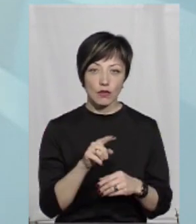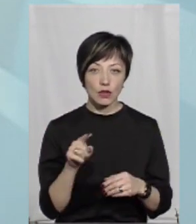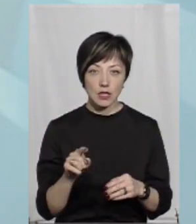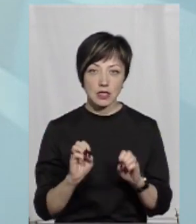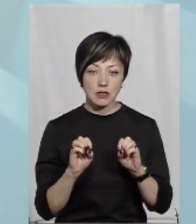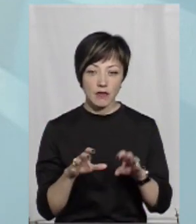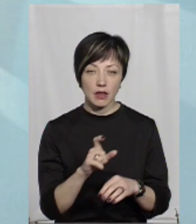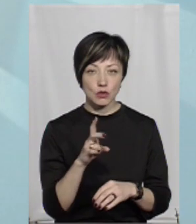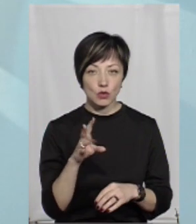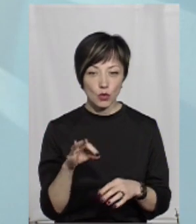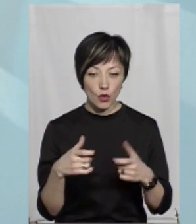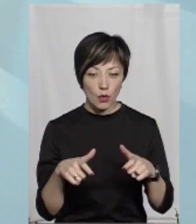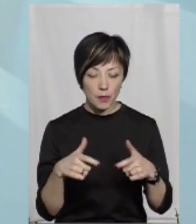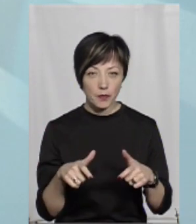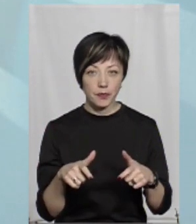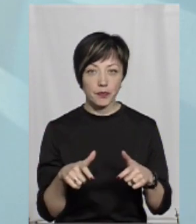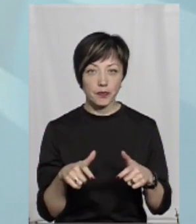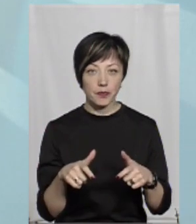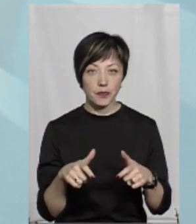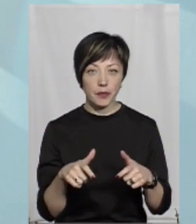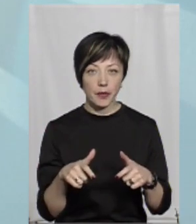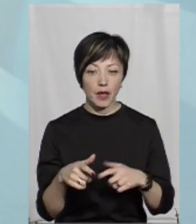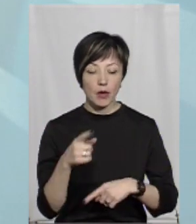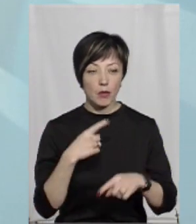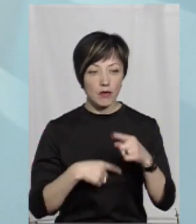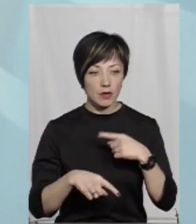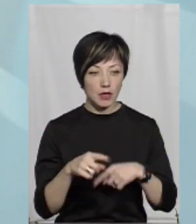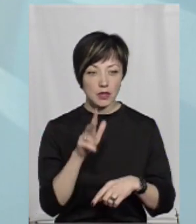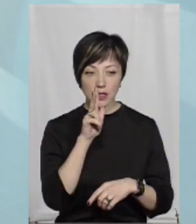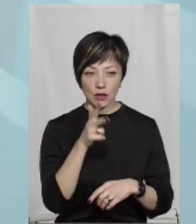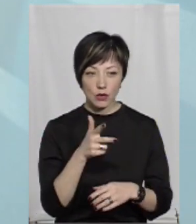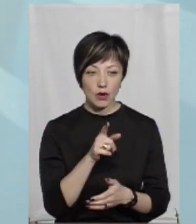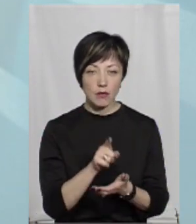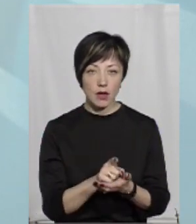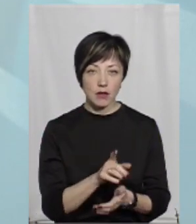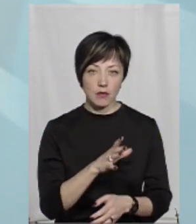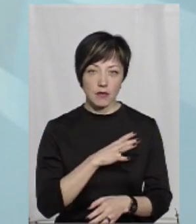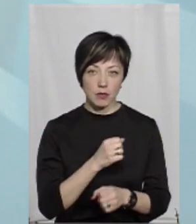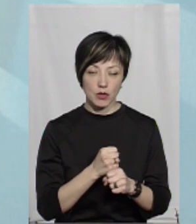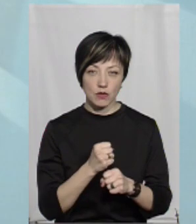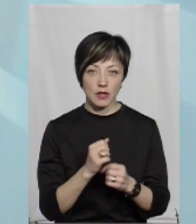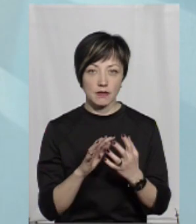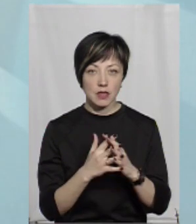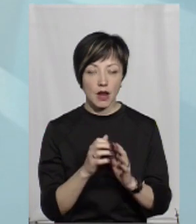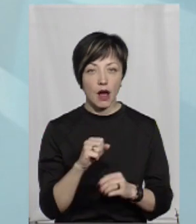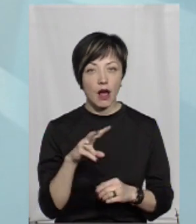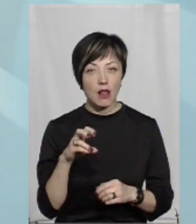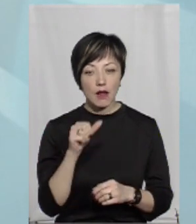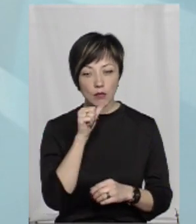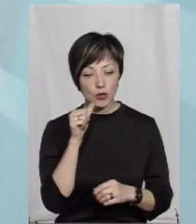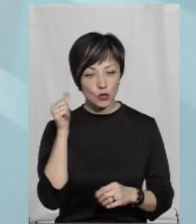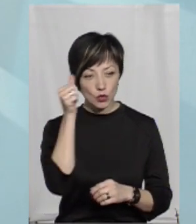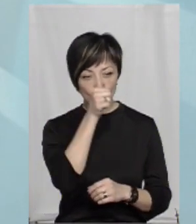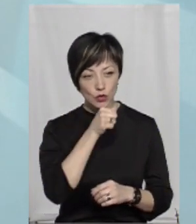здавалися, ну, і повертаючи назад, три роки мали б відпрацювати в селі. Але в минулому